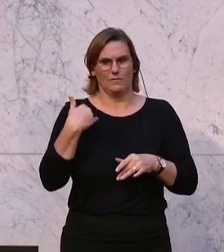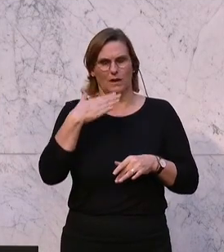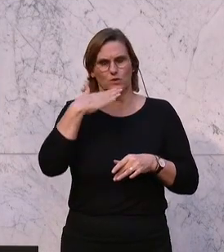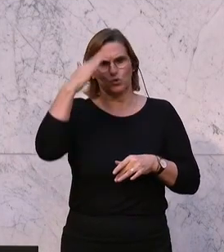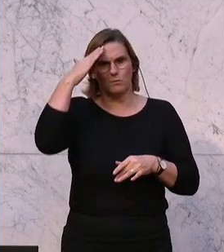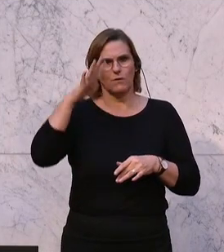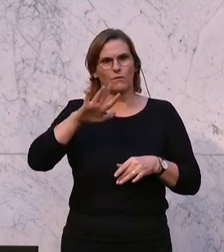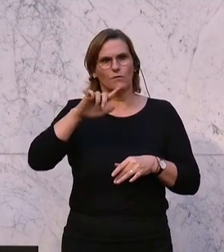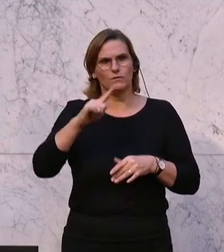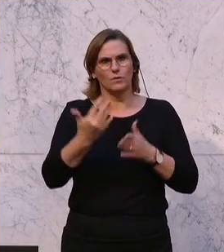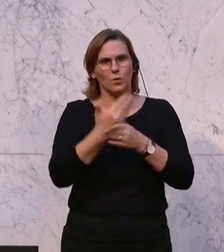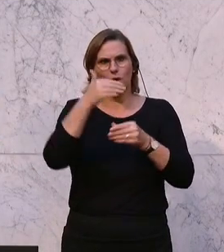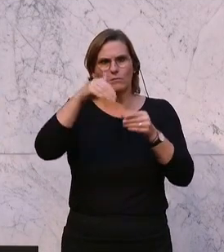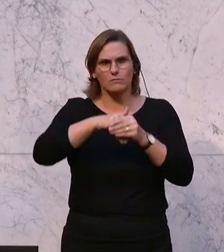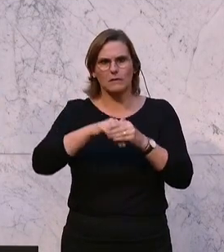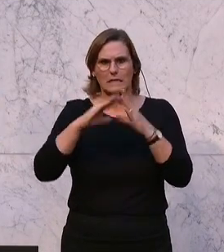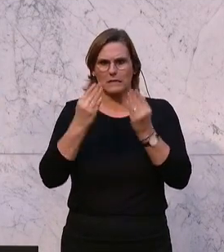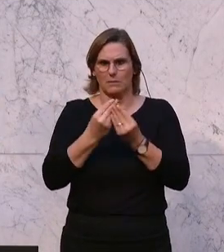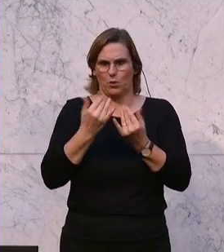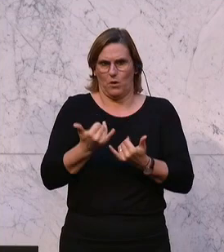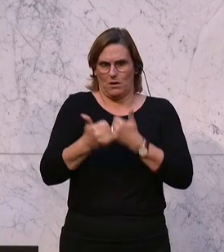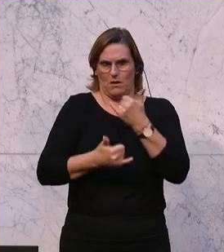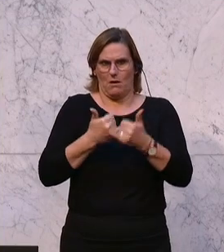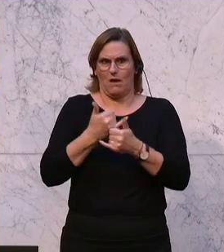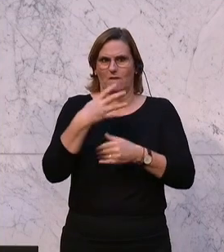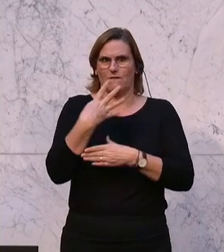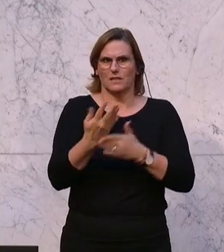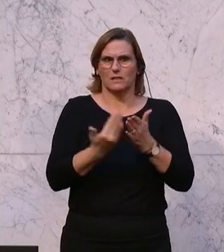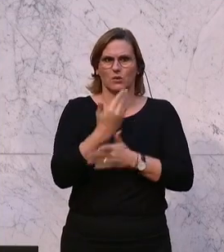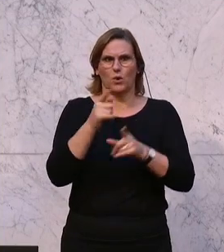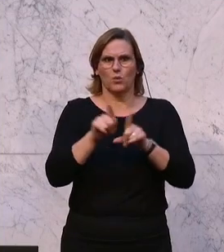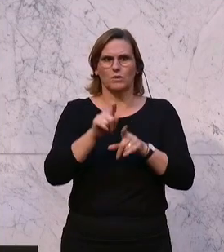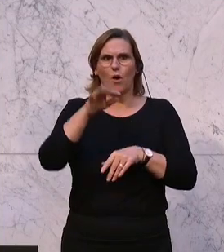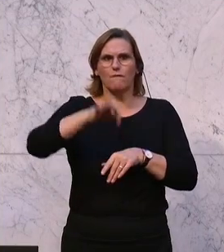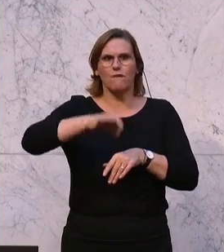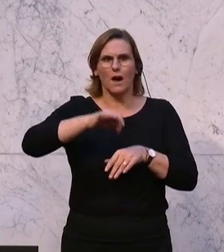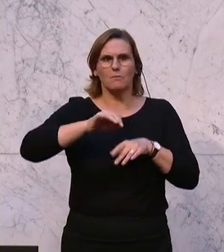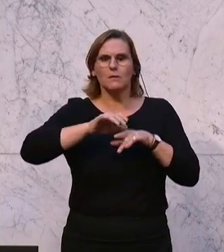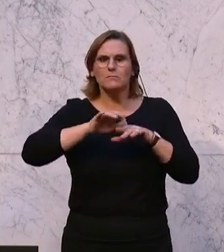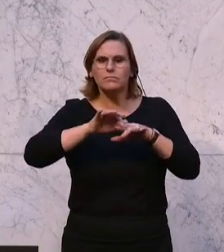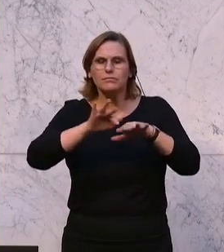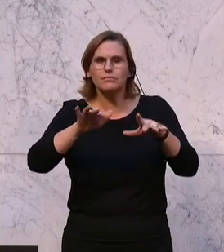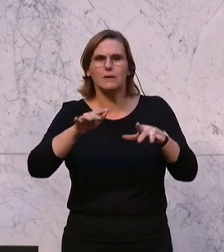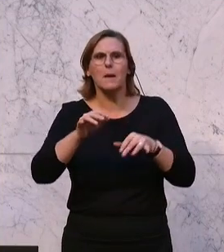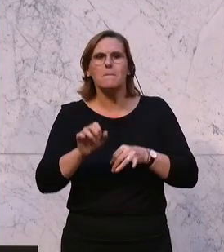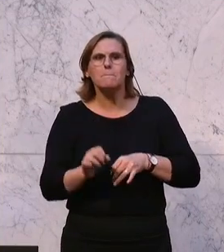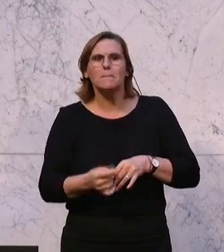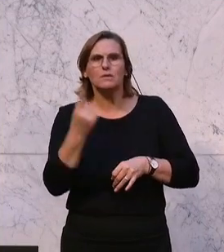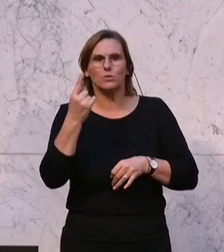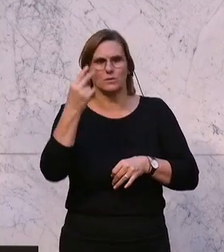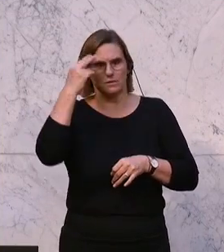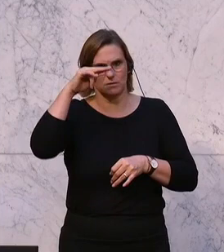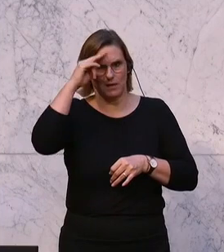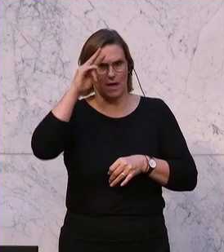Posten. Insgesamt sind es heuer 40 neue Posten. Und die Umfärberei wird natürlich in erster Linie vom Vizekanzler Kogler möglich gemacht.